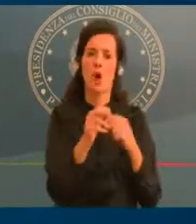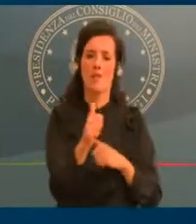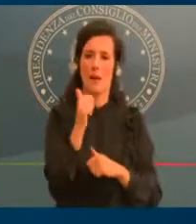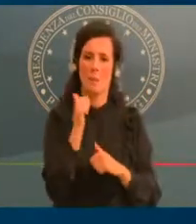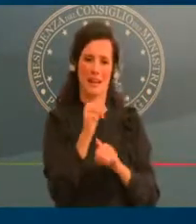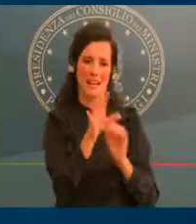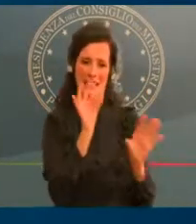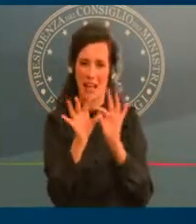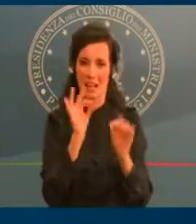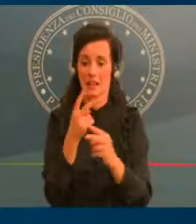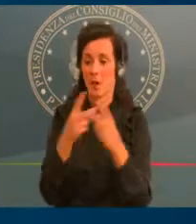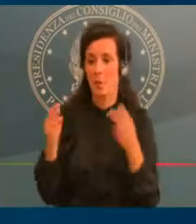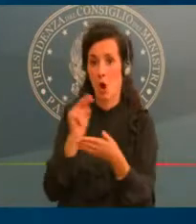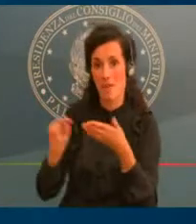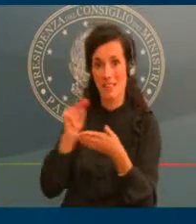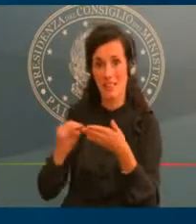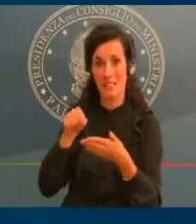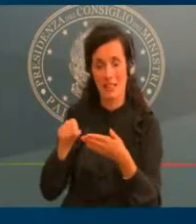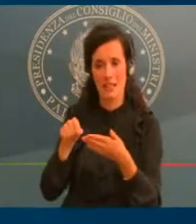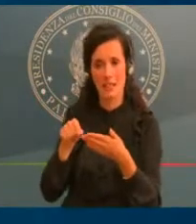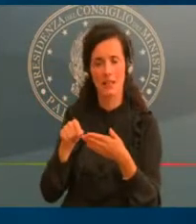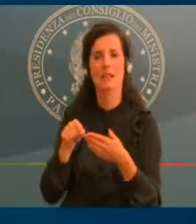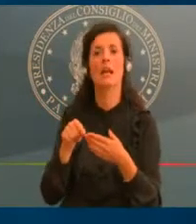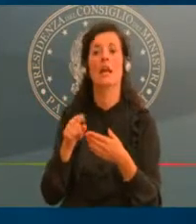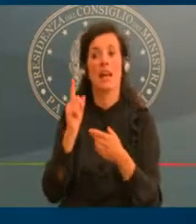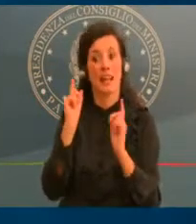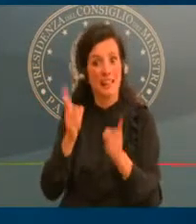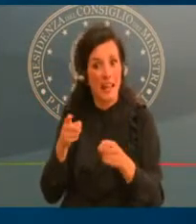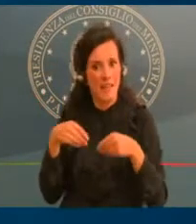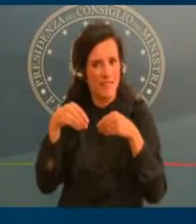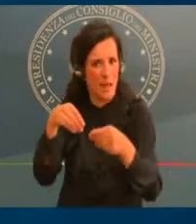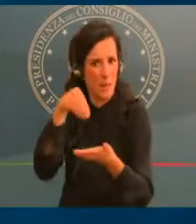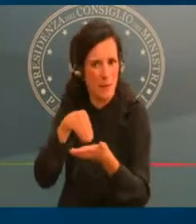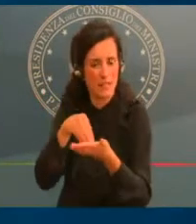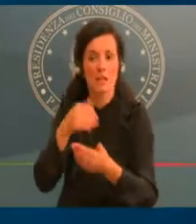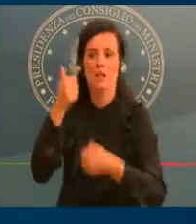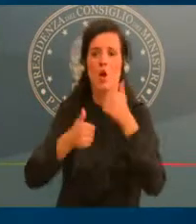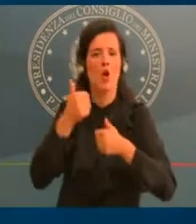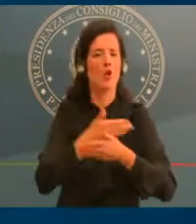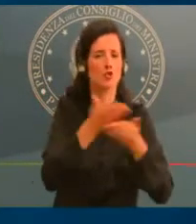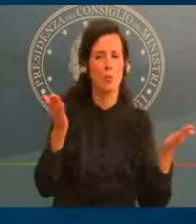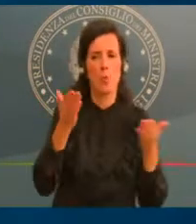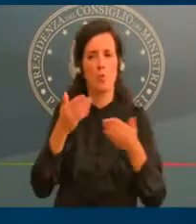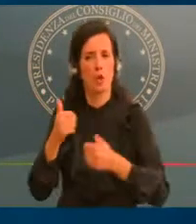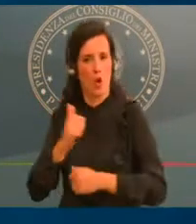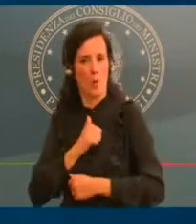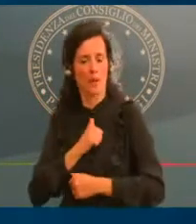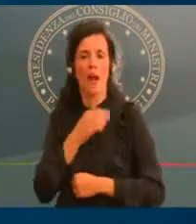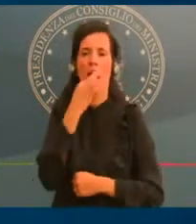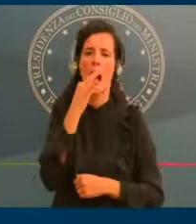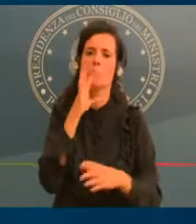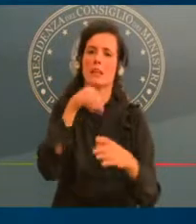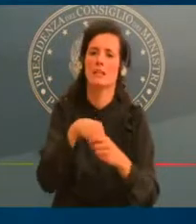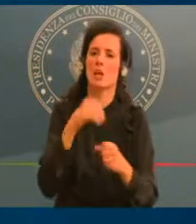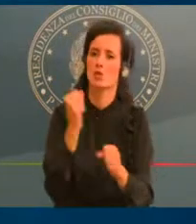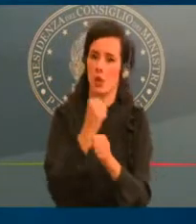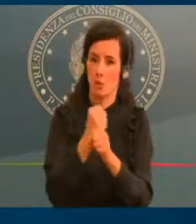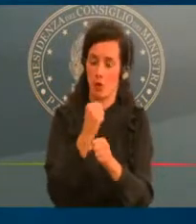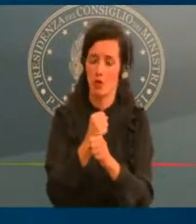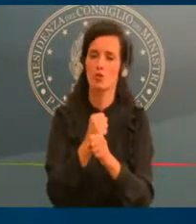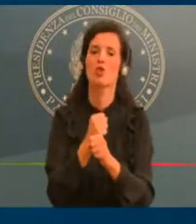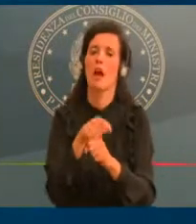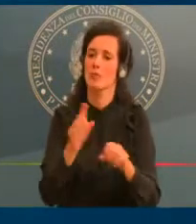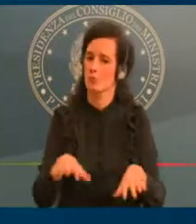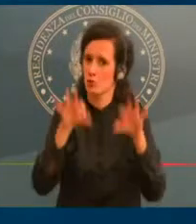per abilitazioni professionali, con alcune eccezioni come i concorsi, le abilitazioni di medici, operatori sanitario e della protezione civile.